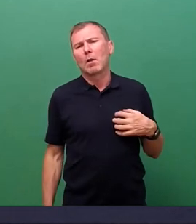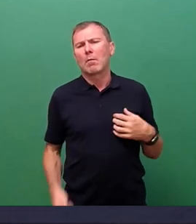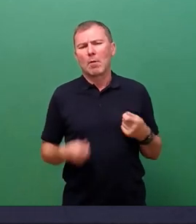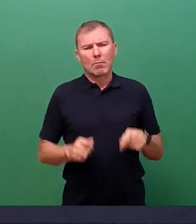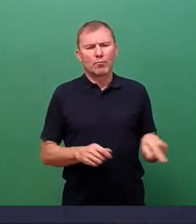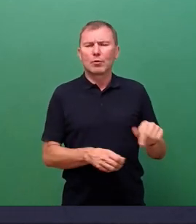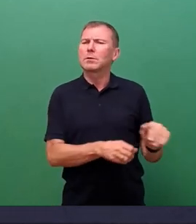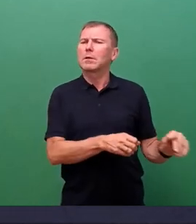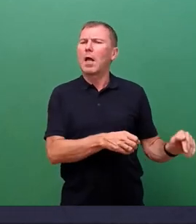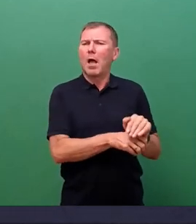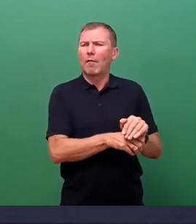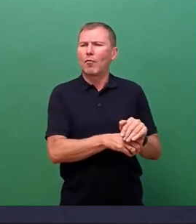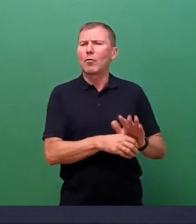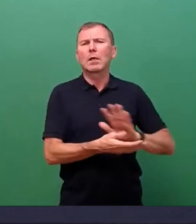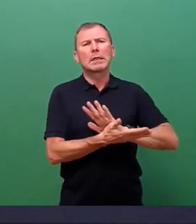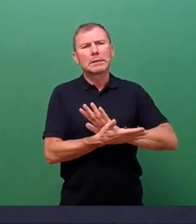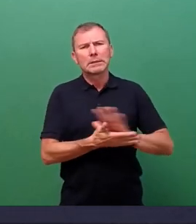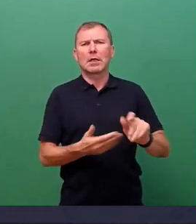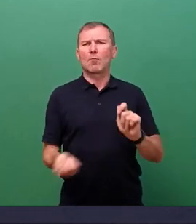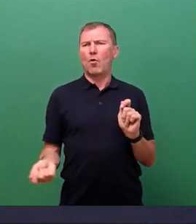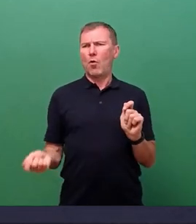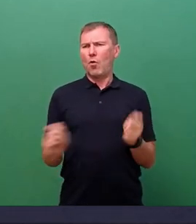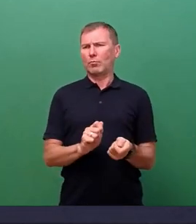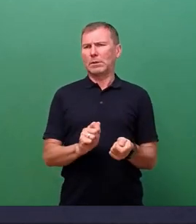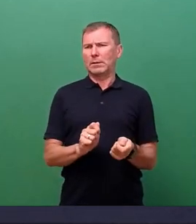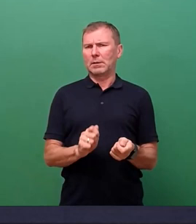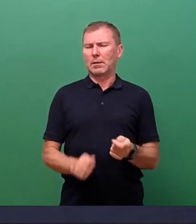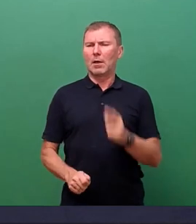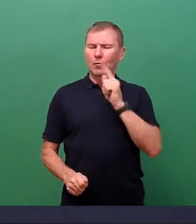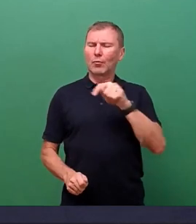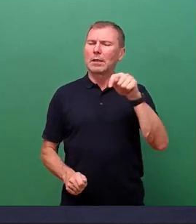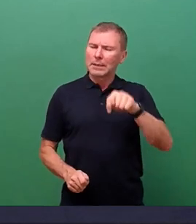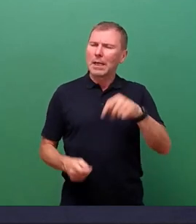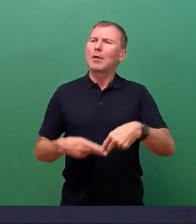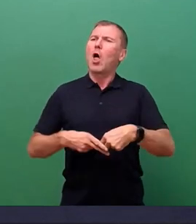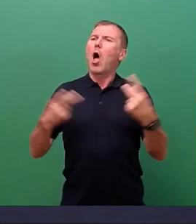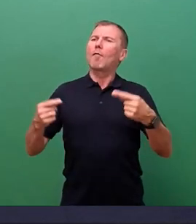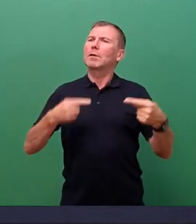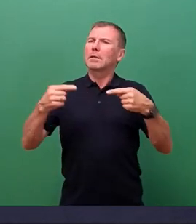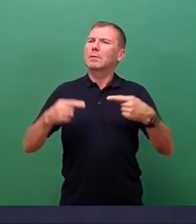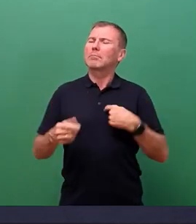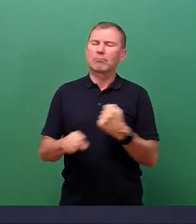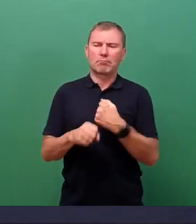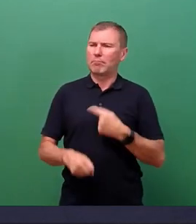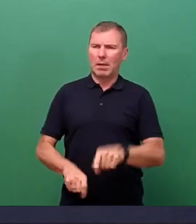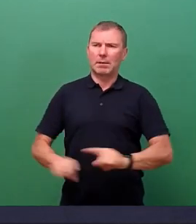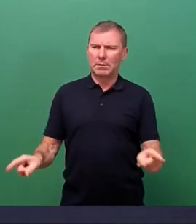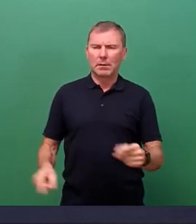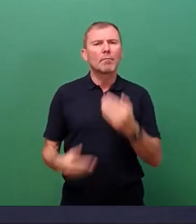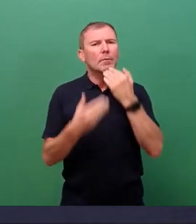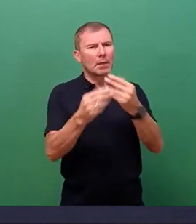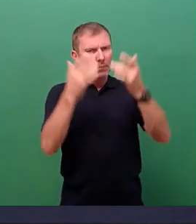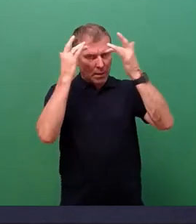sauber realisiere. Nur werde ich das hier nie in der öffentlichen Debatte diskutieren. Gut, ich nehme es so zur Kenntnis,